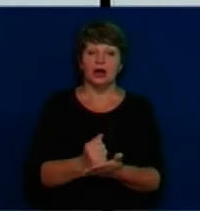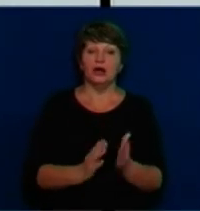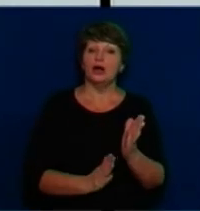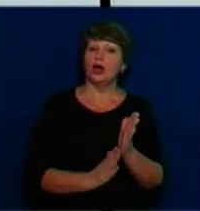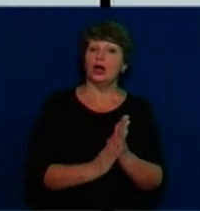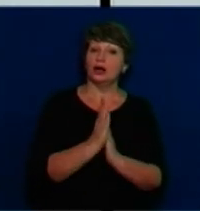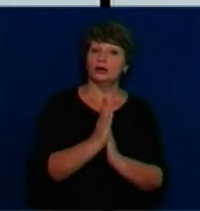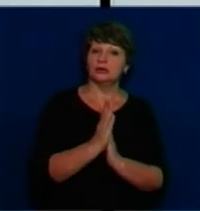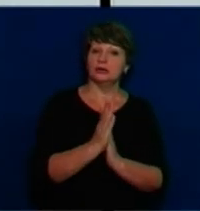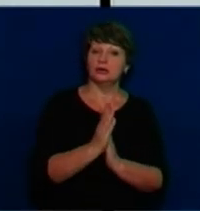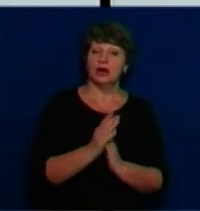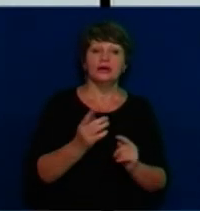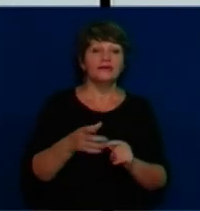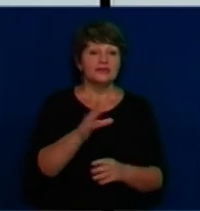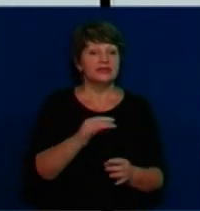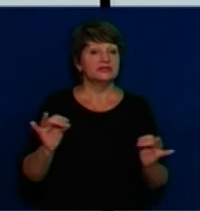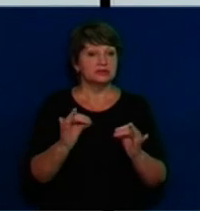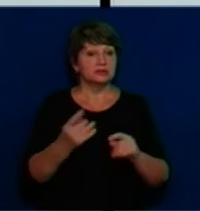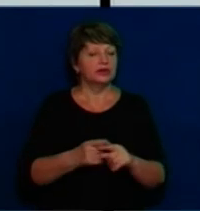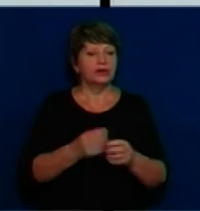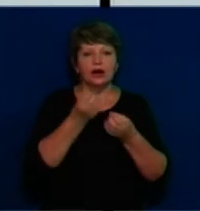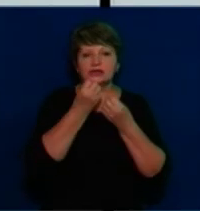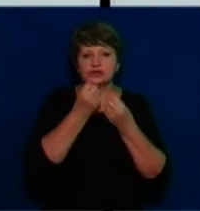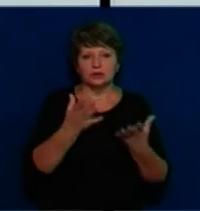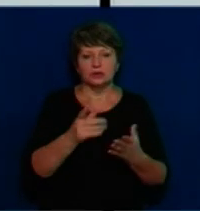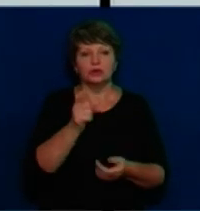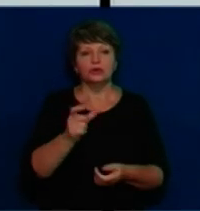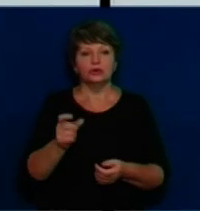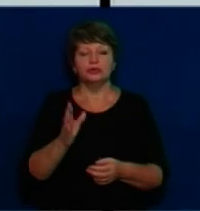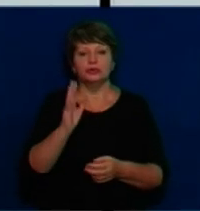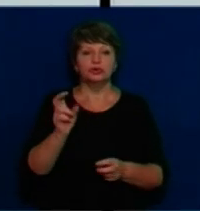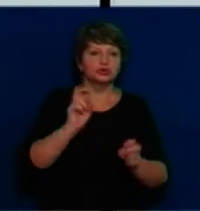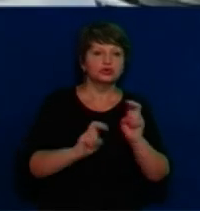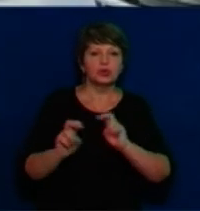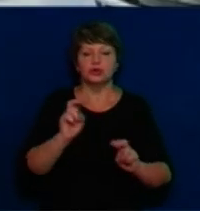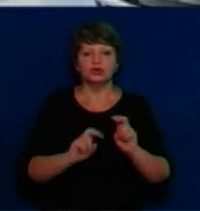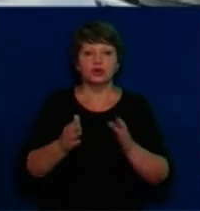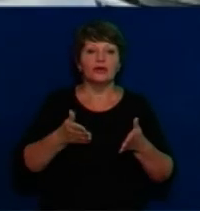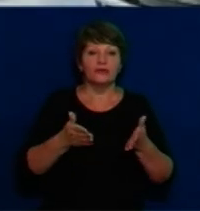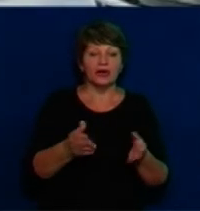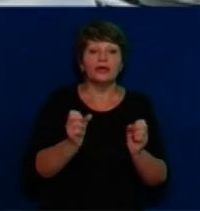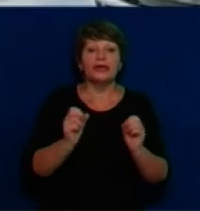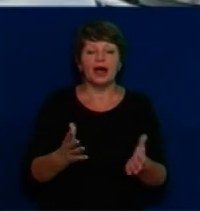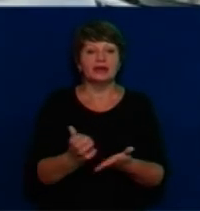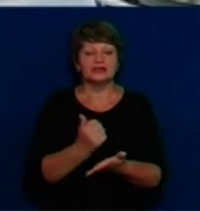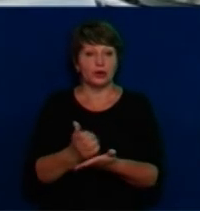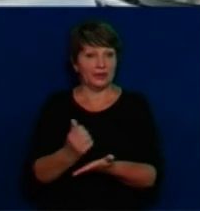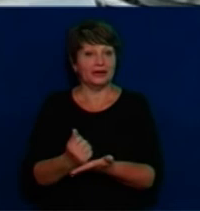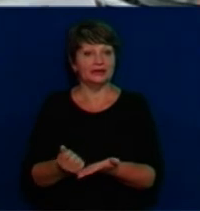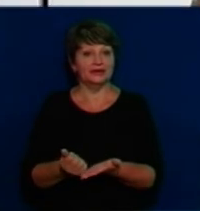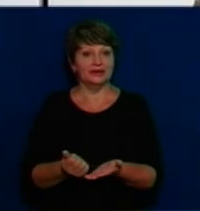зацікавлені. І це дуже здорово. Це людей спонукає до того, шукати, шукати виход, як зароблять. Отже,